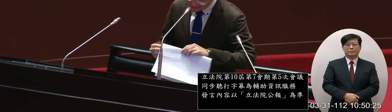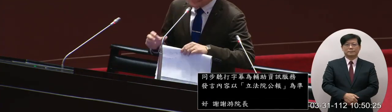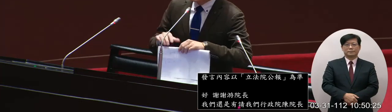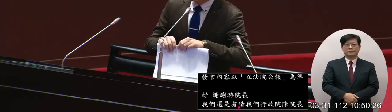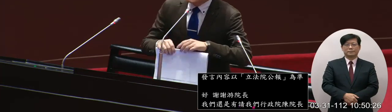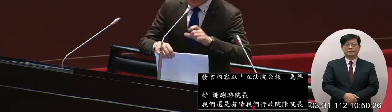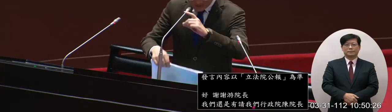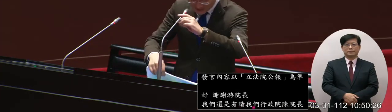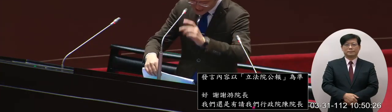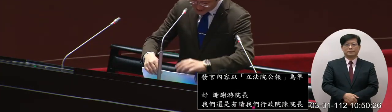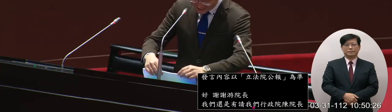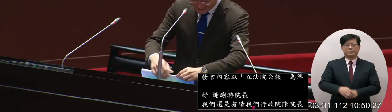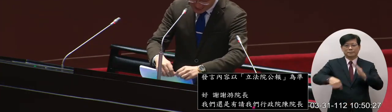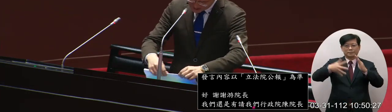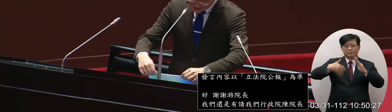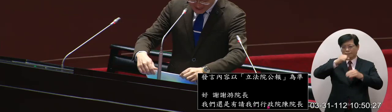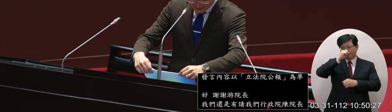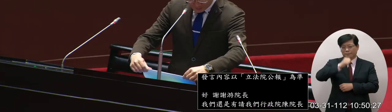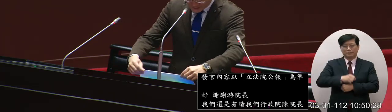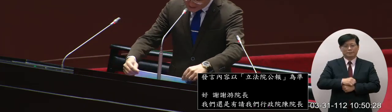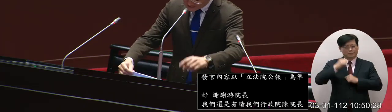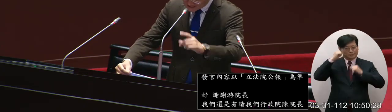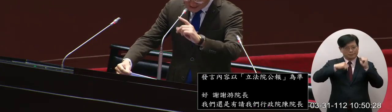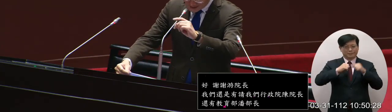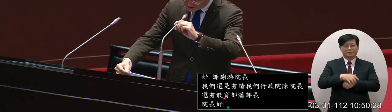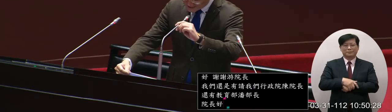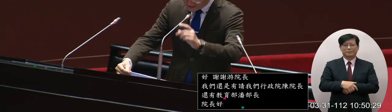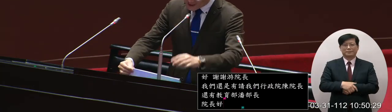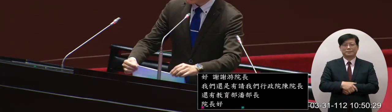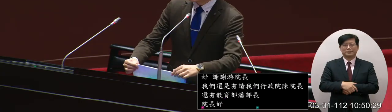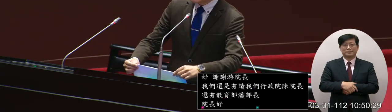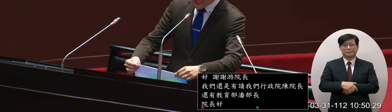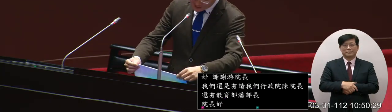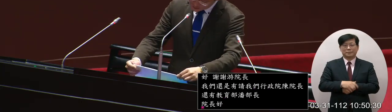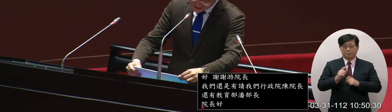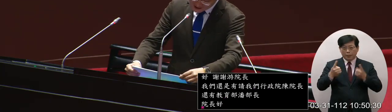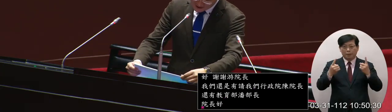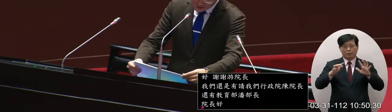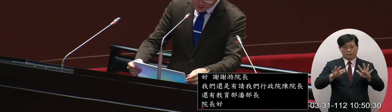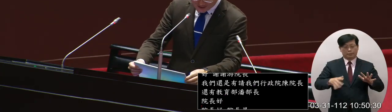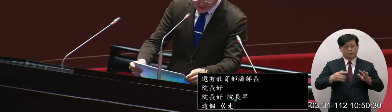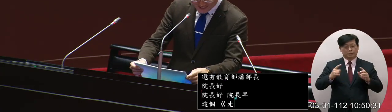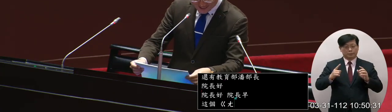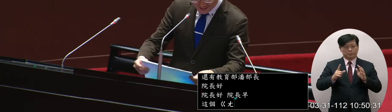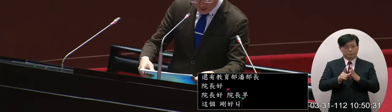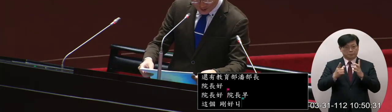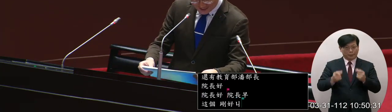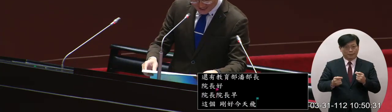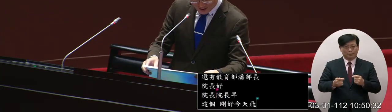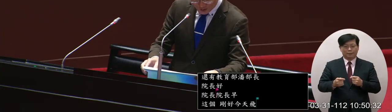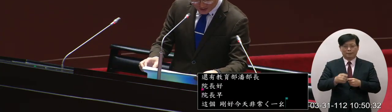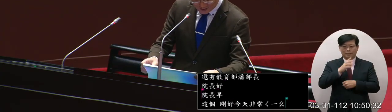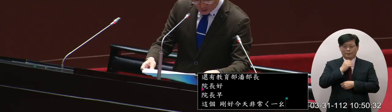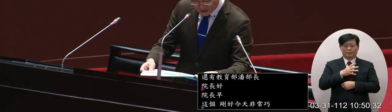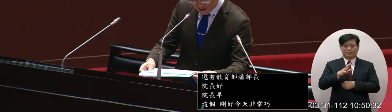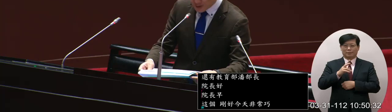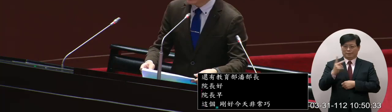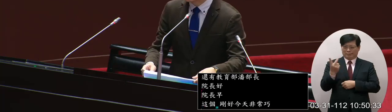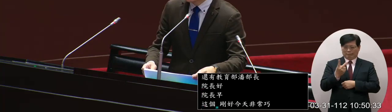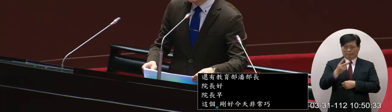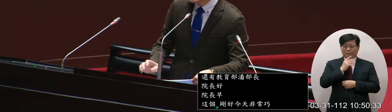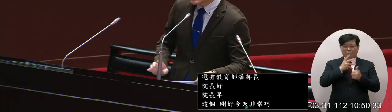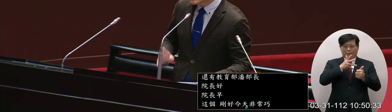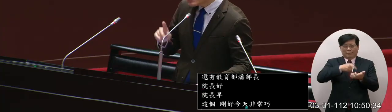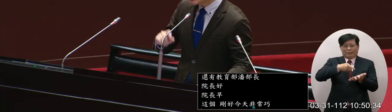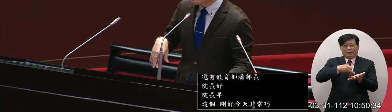張文雄好院長好 院長早這個剛好今天非常巧就是兩個諮詢都有這個